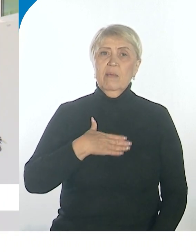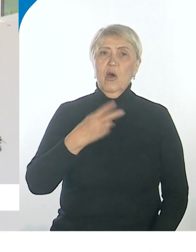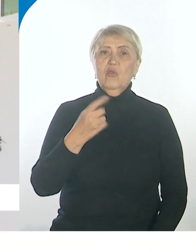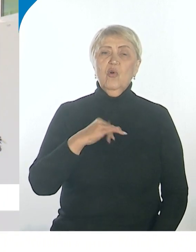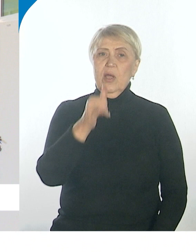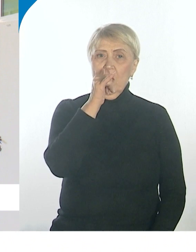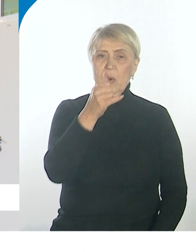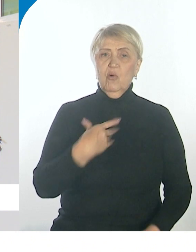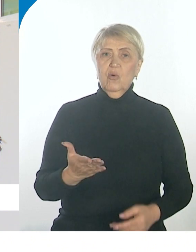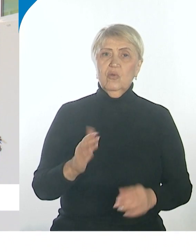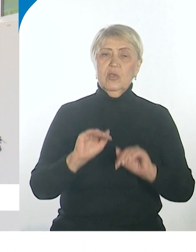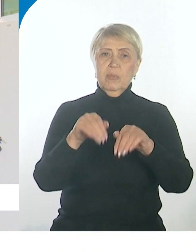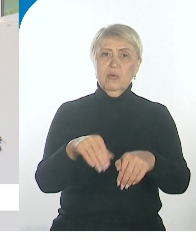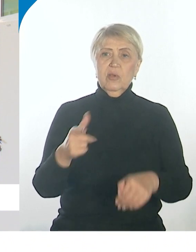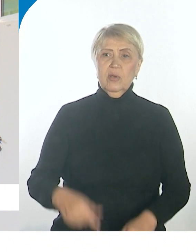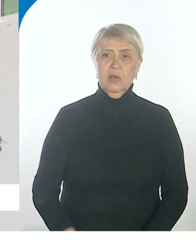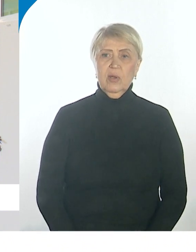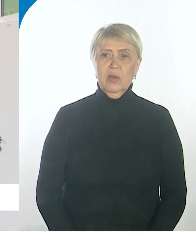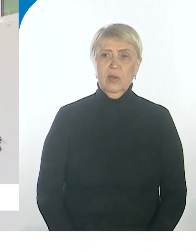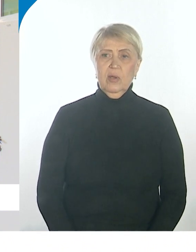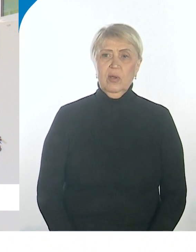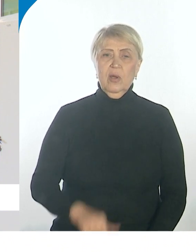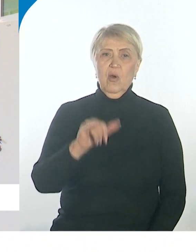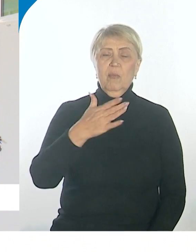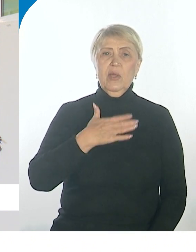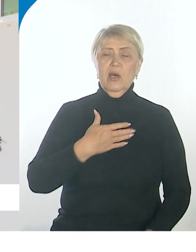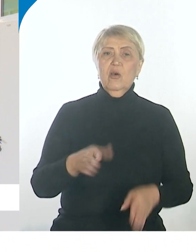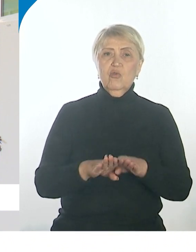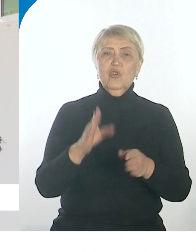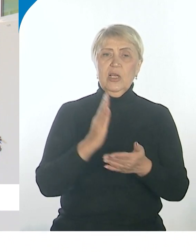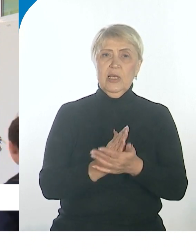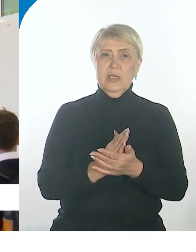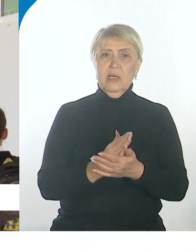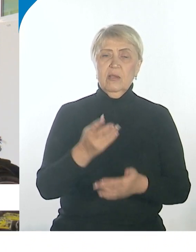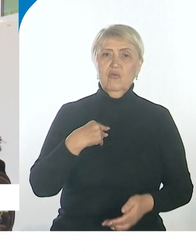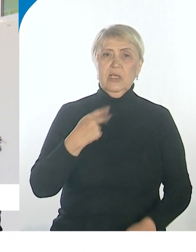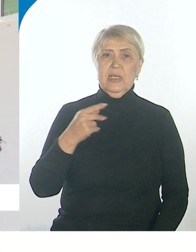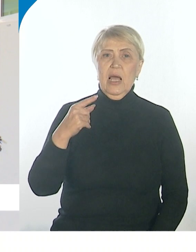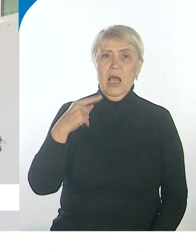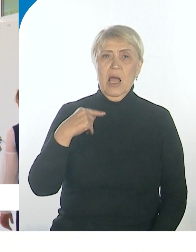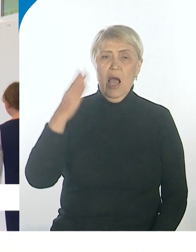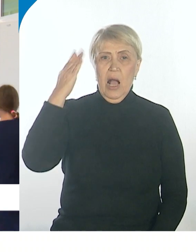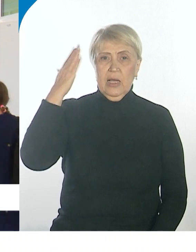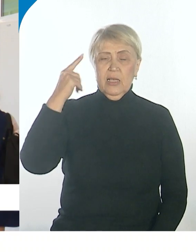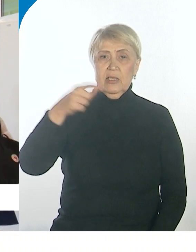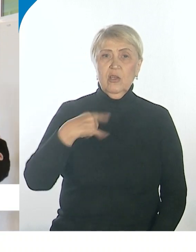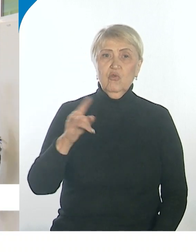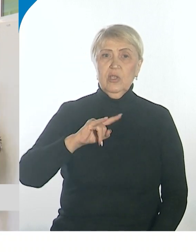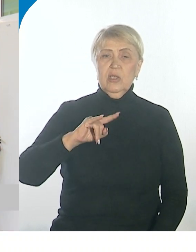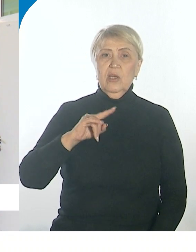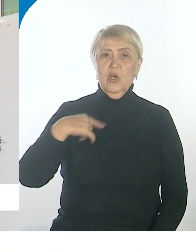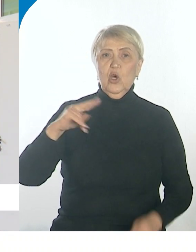пойти из-за возможности дороги. У меня вот тоже значок Казанского авиационного института, который Владимир Ильич оканчивал.